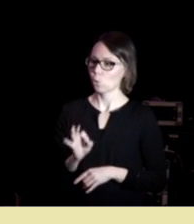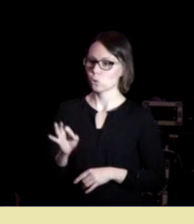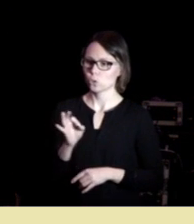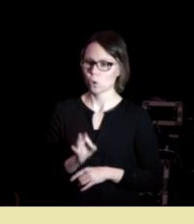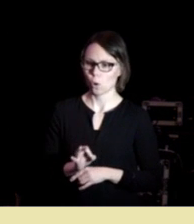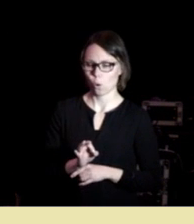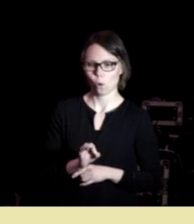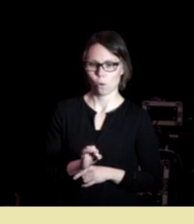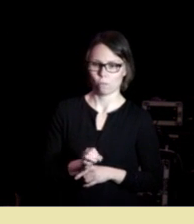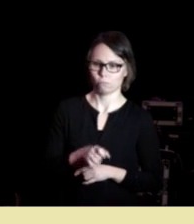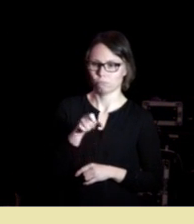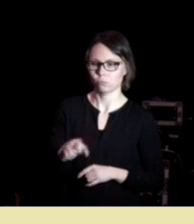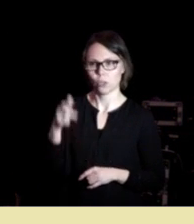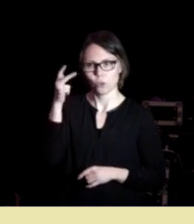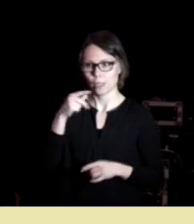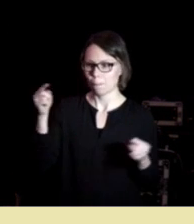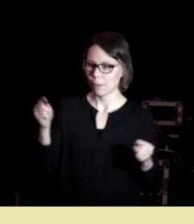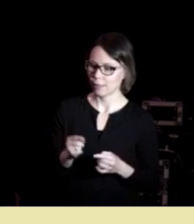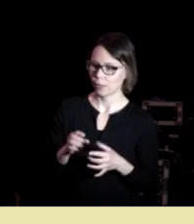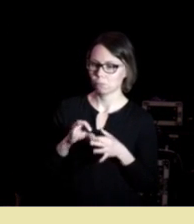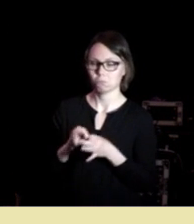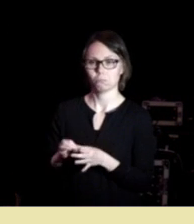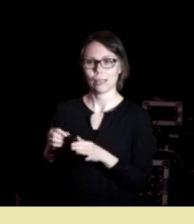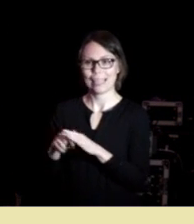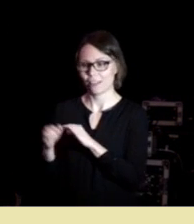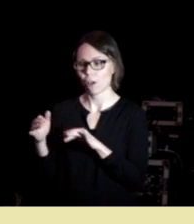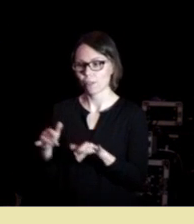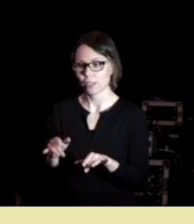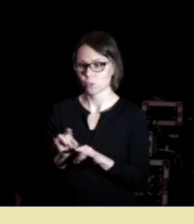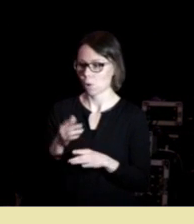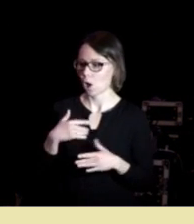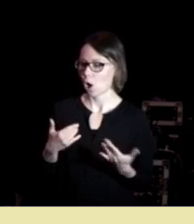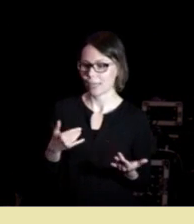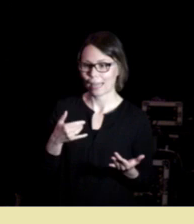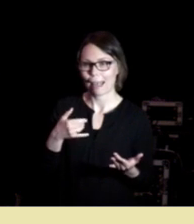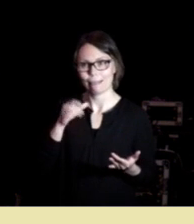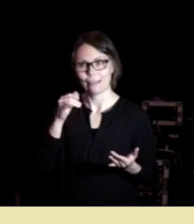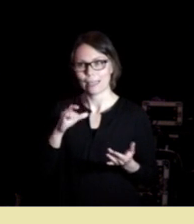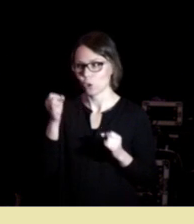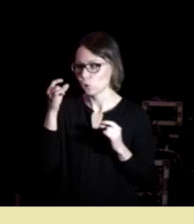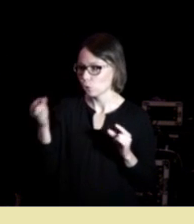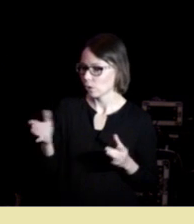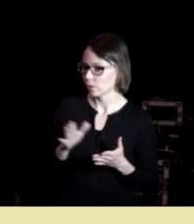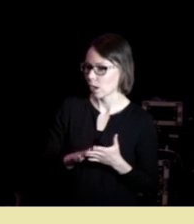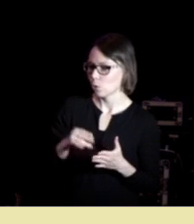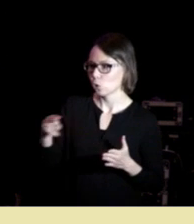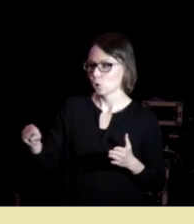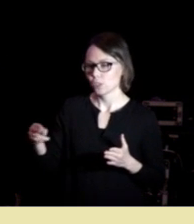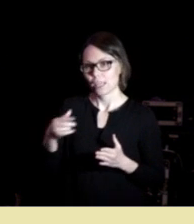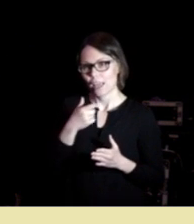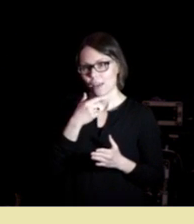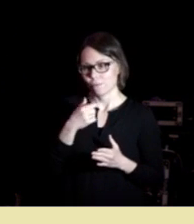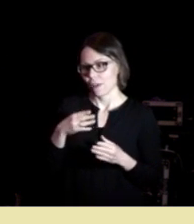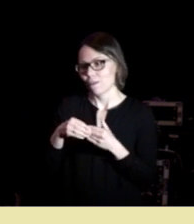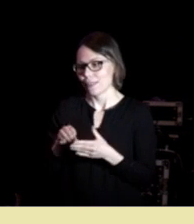ruser de seg mindre. Det har noe med innvandrere å gjøre som ikke har en drikkekultur, og de tar med seg noen norske venner inn i det.